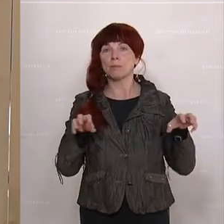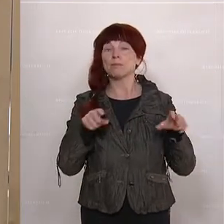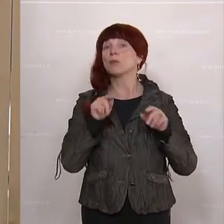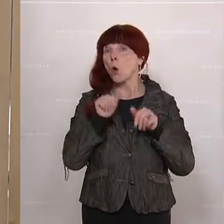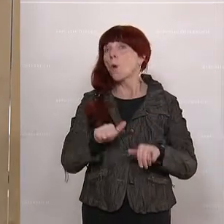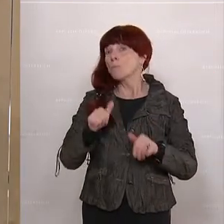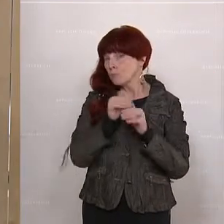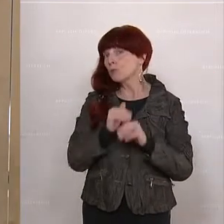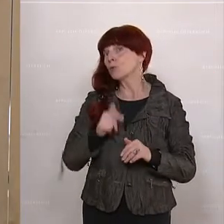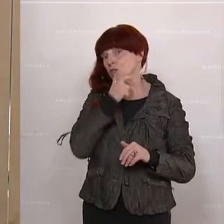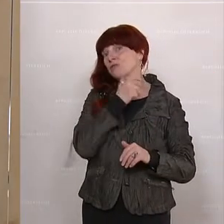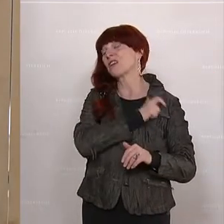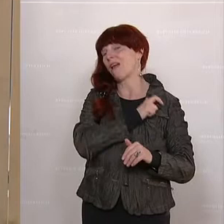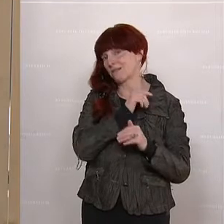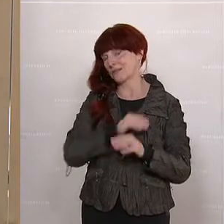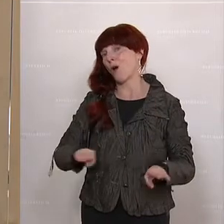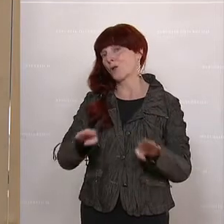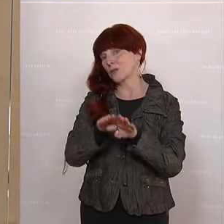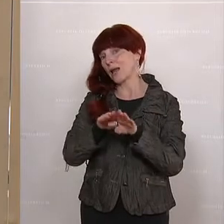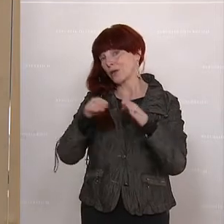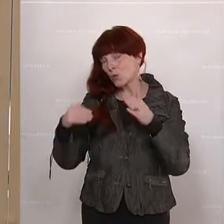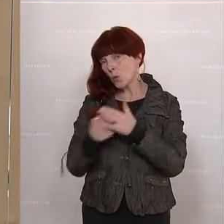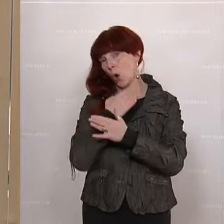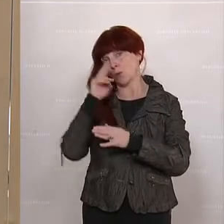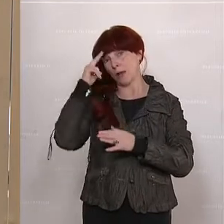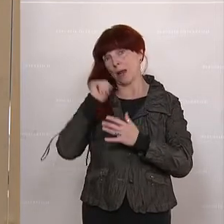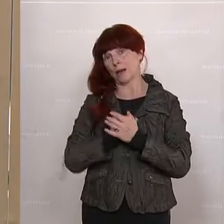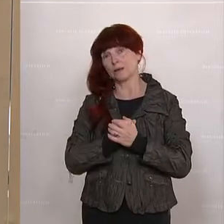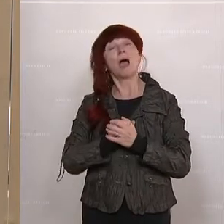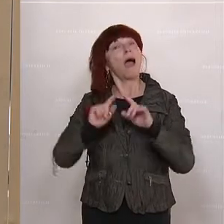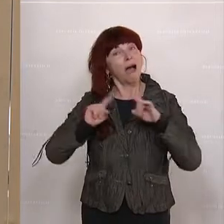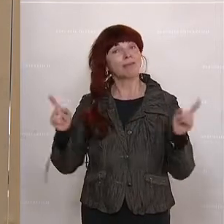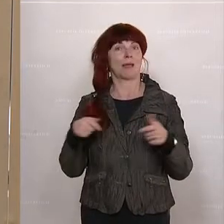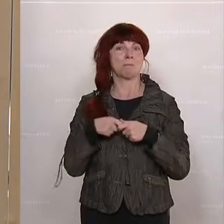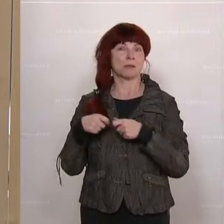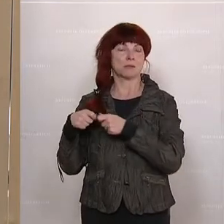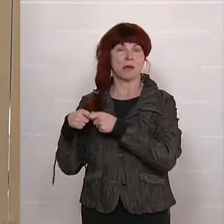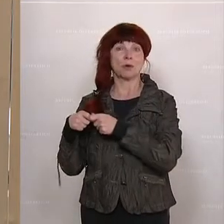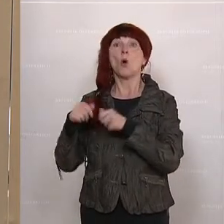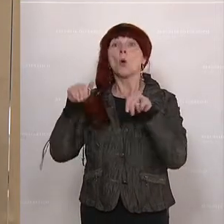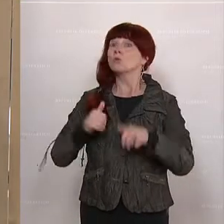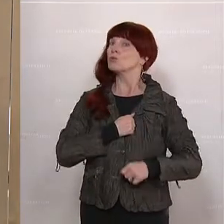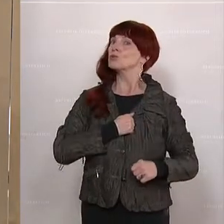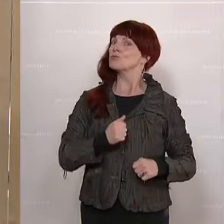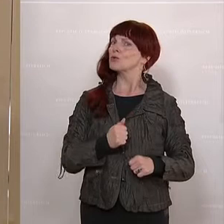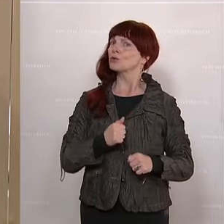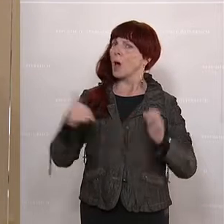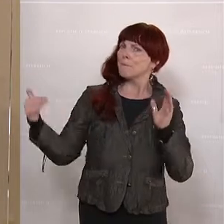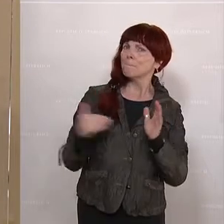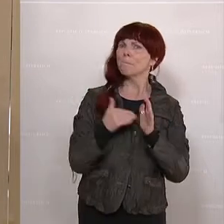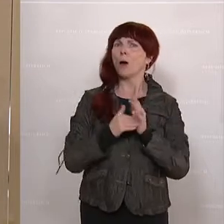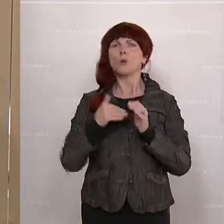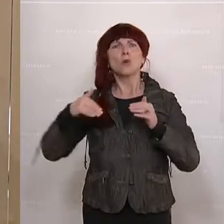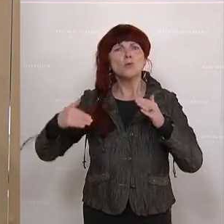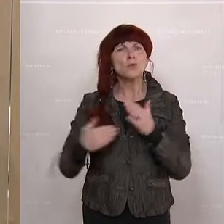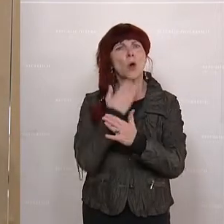betrachten haben. Da geht es um viele verschiedene Maßnahmen, aber vor allem darum, den Mut zu haben, zu sagen, wir brauchen ein neues System,